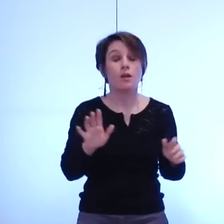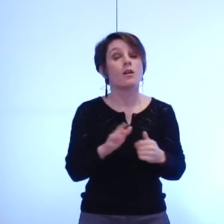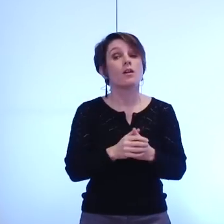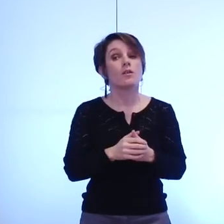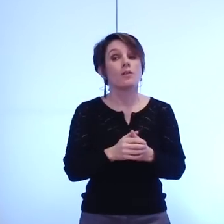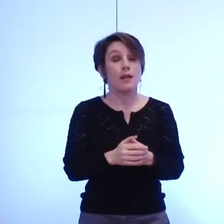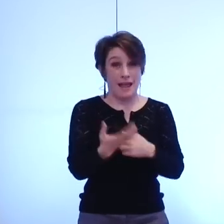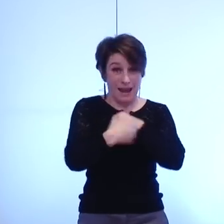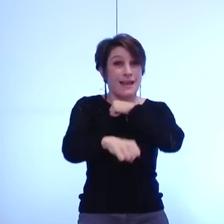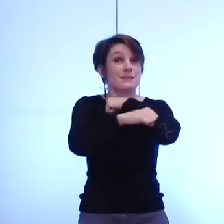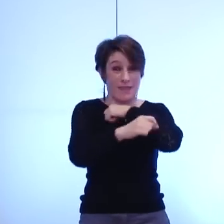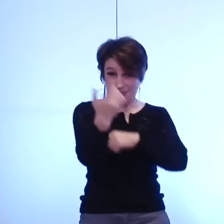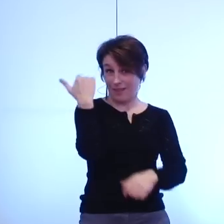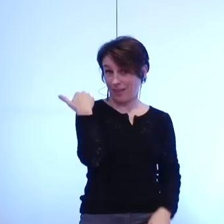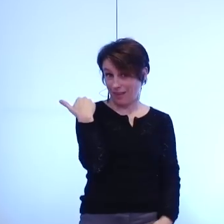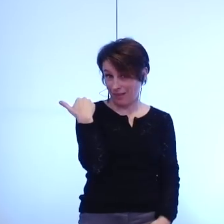semaine dernière